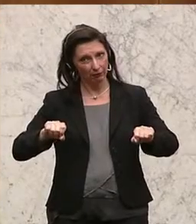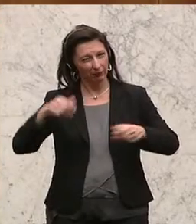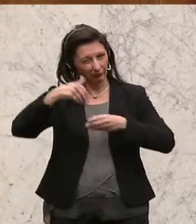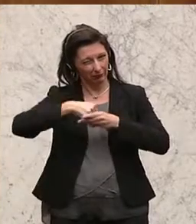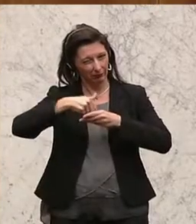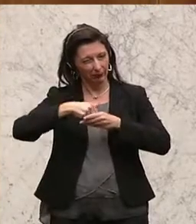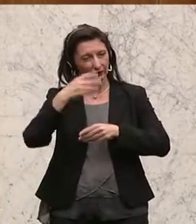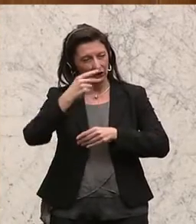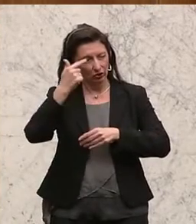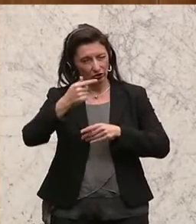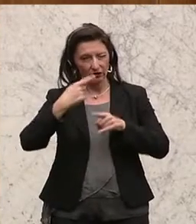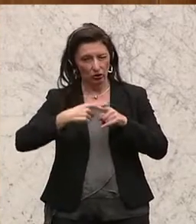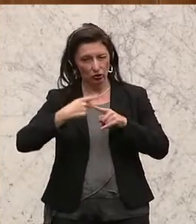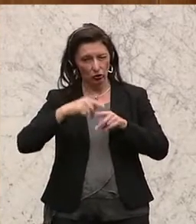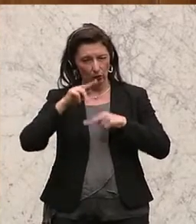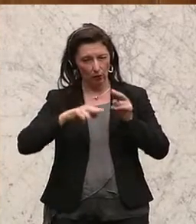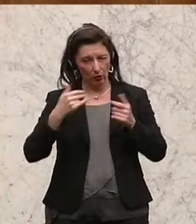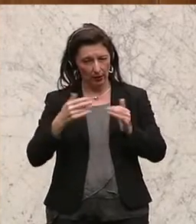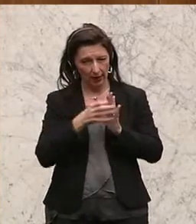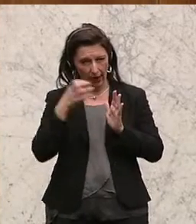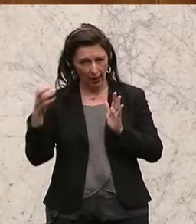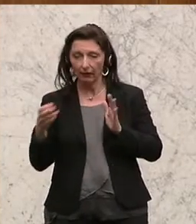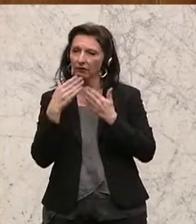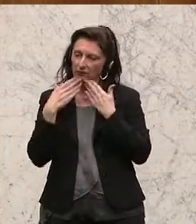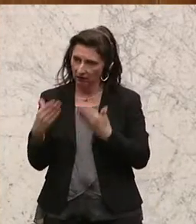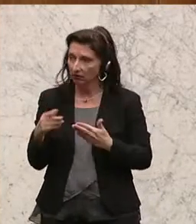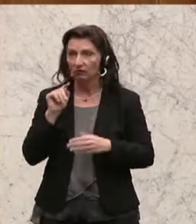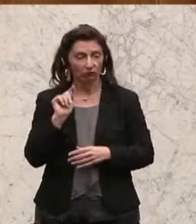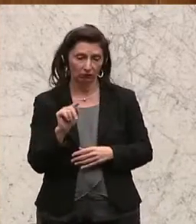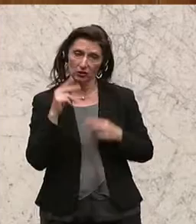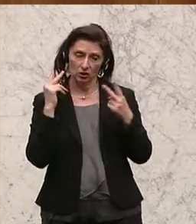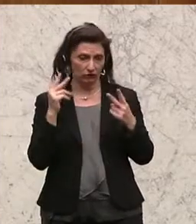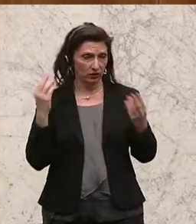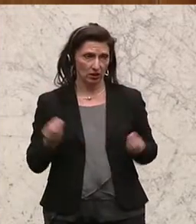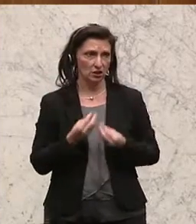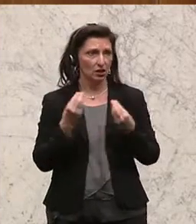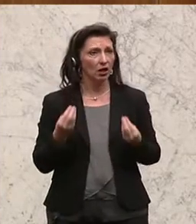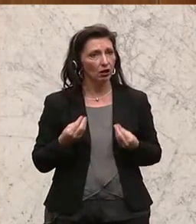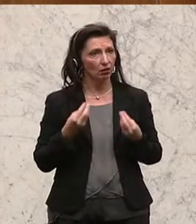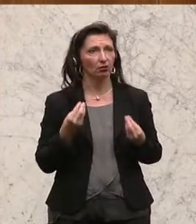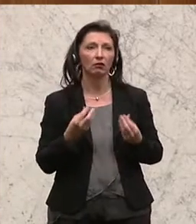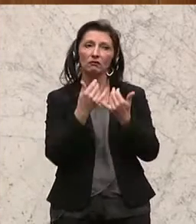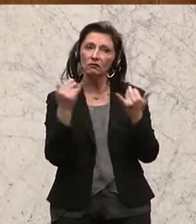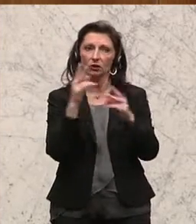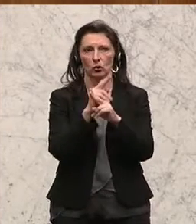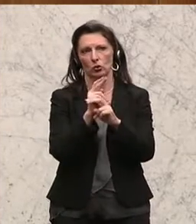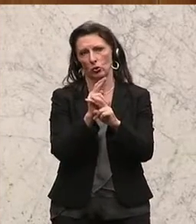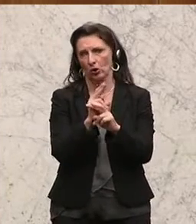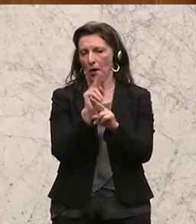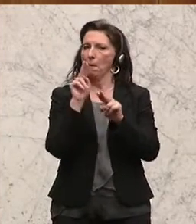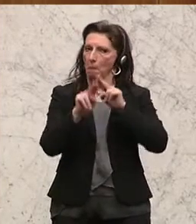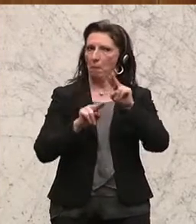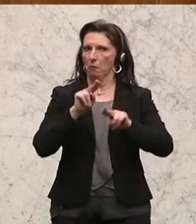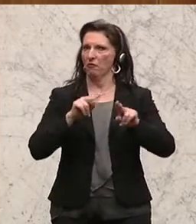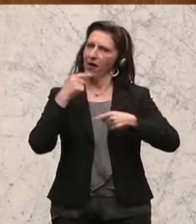-Stunden-Betreuung zu verlängern. Auch das ist ein wichtiger Aspekt der Pflege in Österreich. Lassen